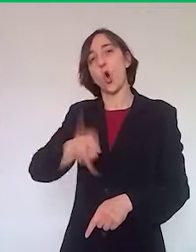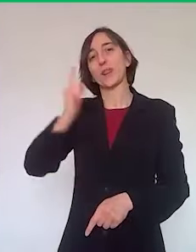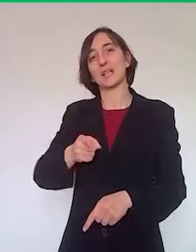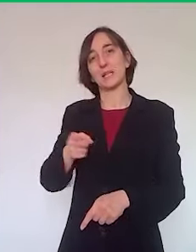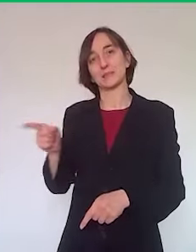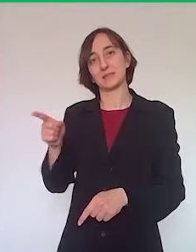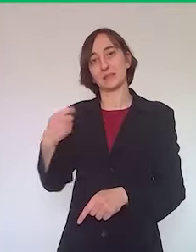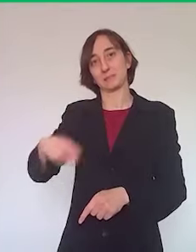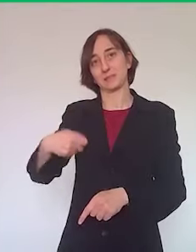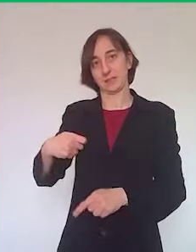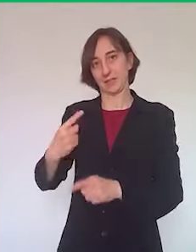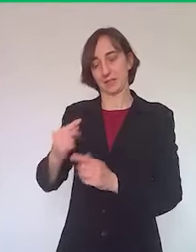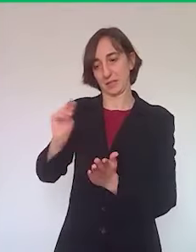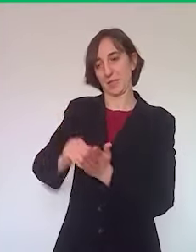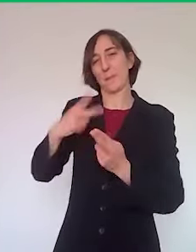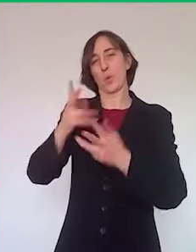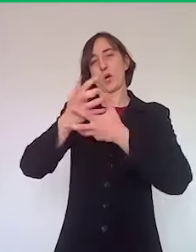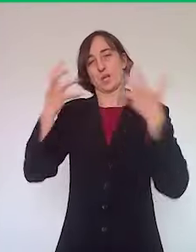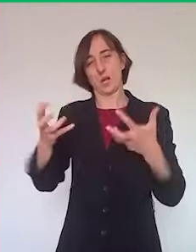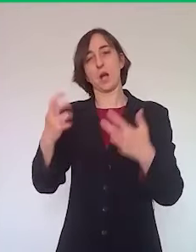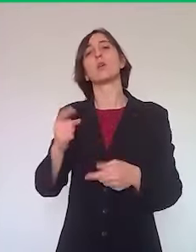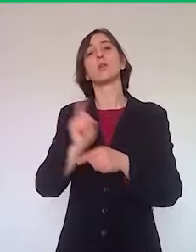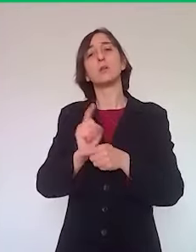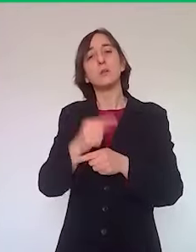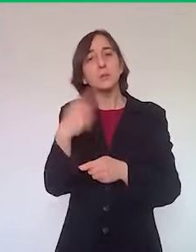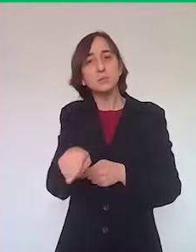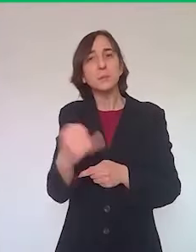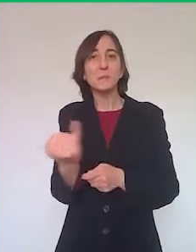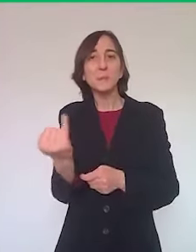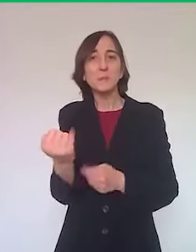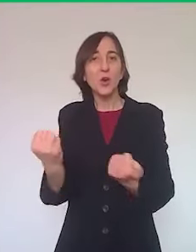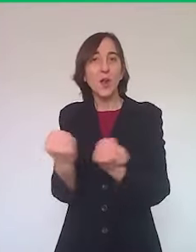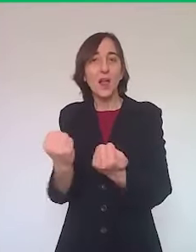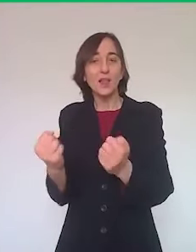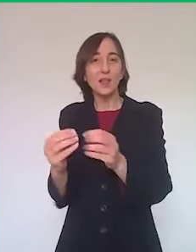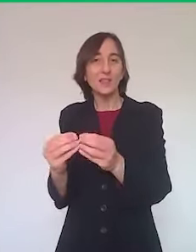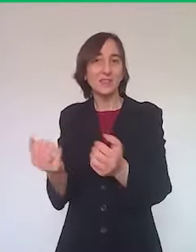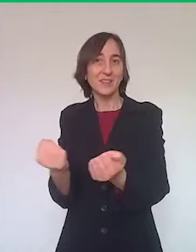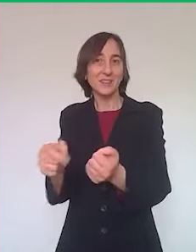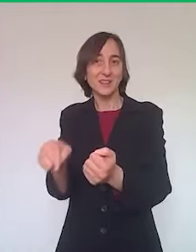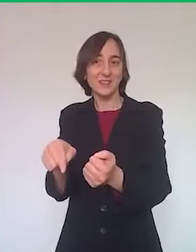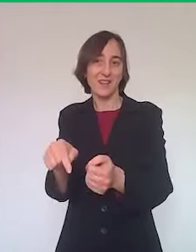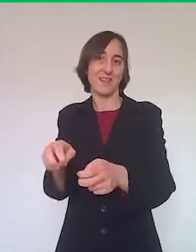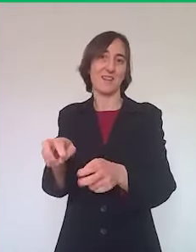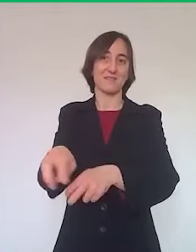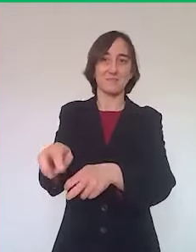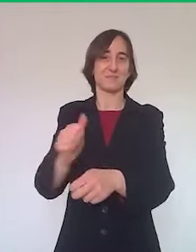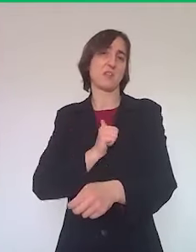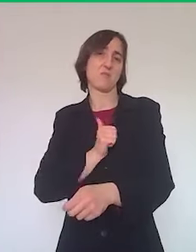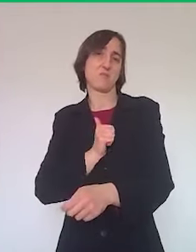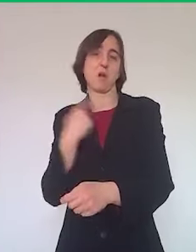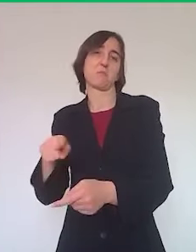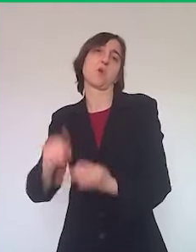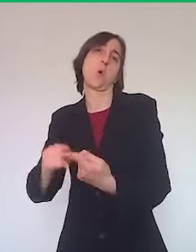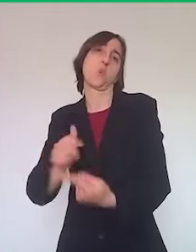per dare la possibilità di recuperare questa piccola attività individuale per autoconsumo, attenzione,